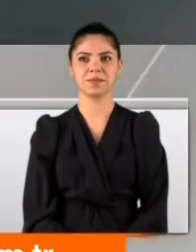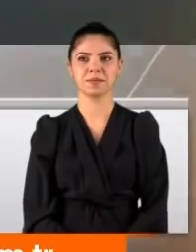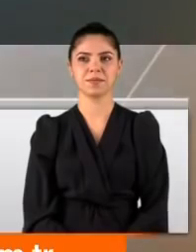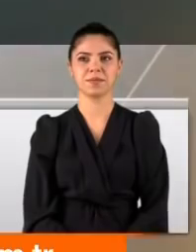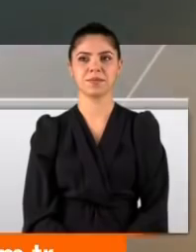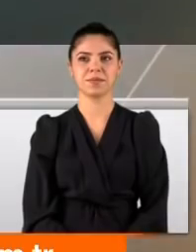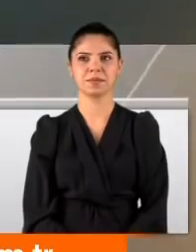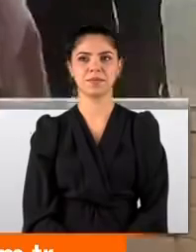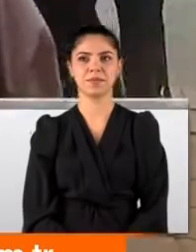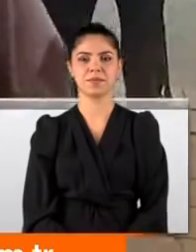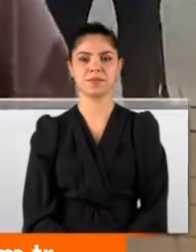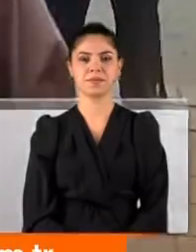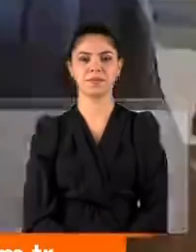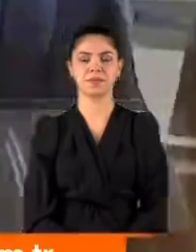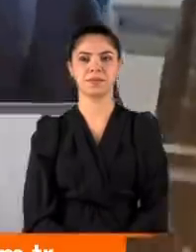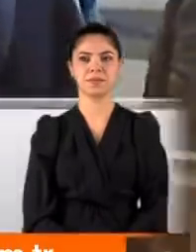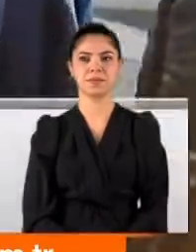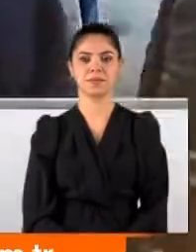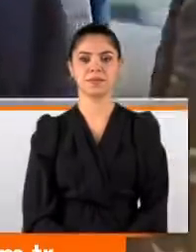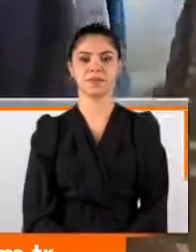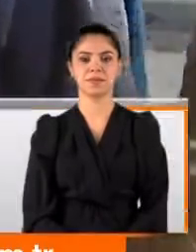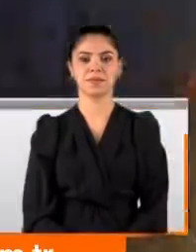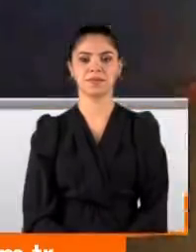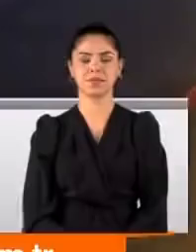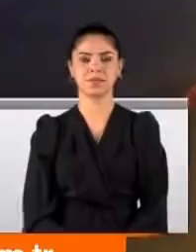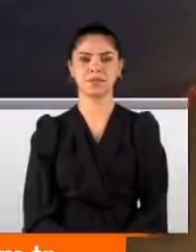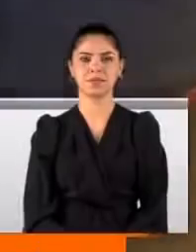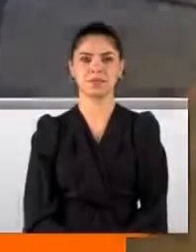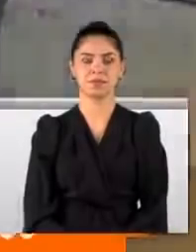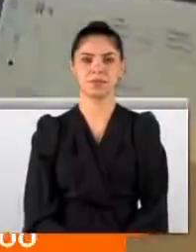sağladığımızı söyleyebilirim. İnşallah olur. Gelirse tabi ki iyi olur.